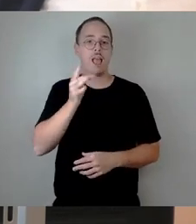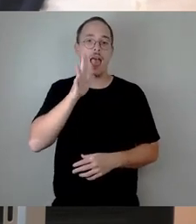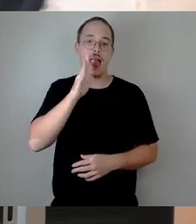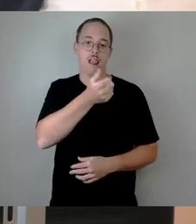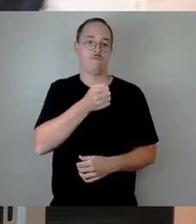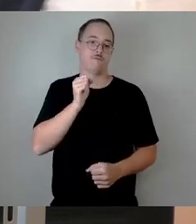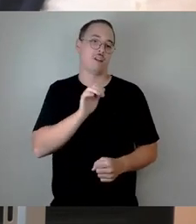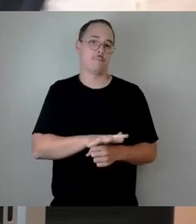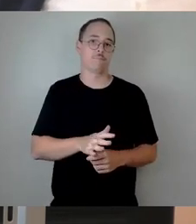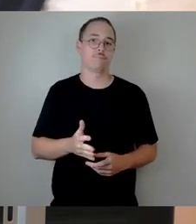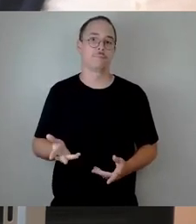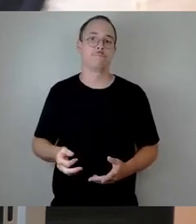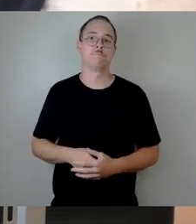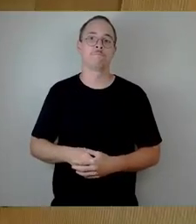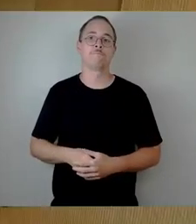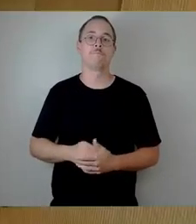große Stunde bei 12.